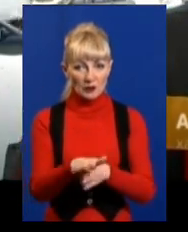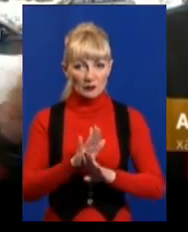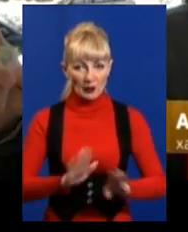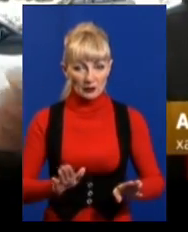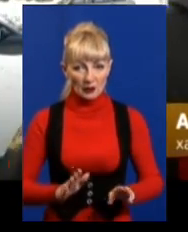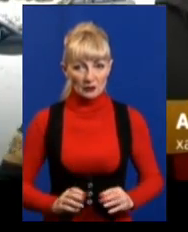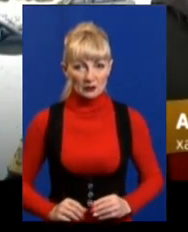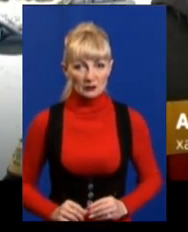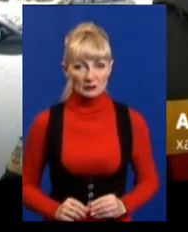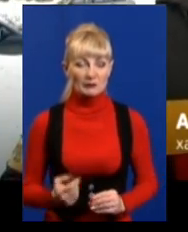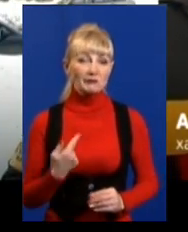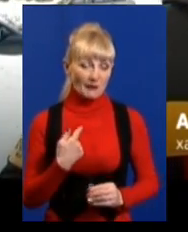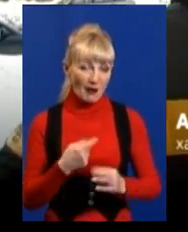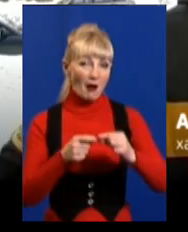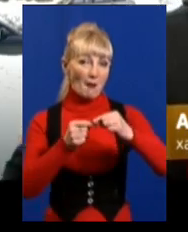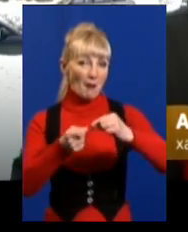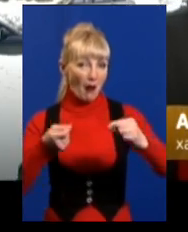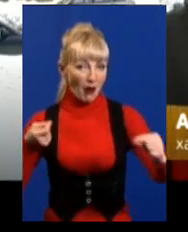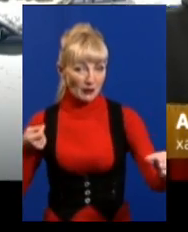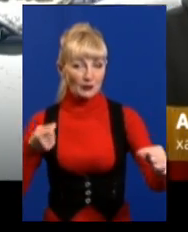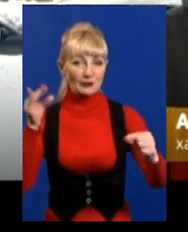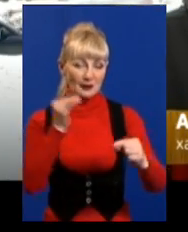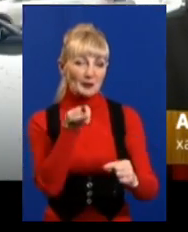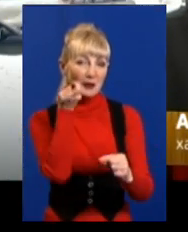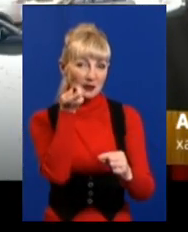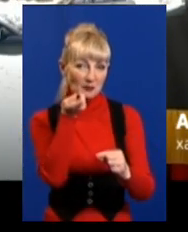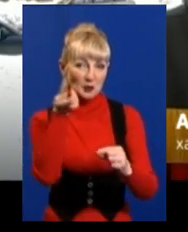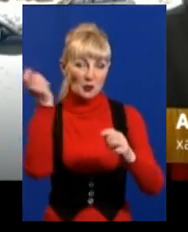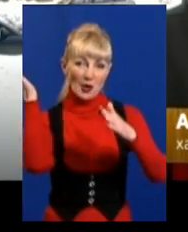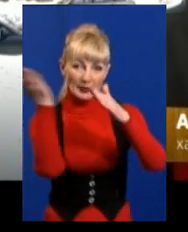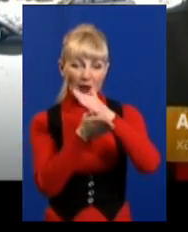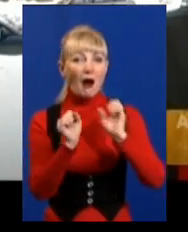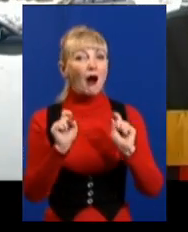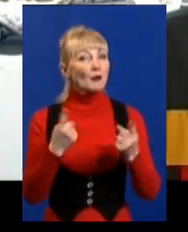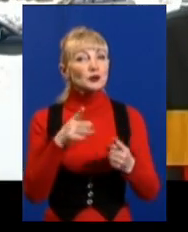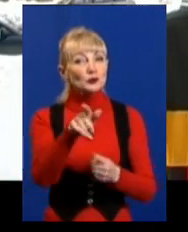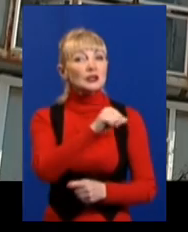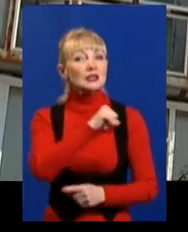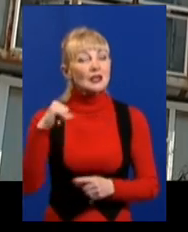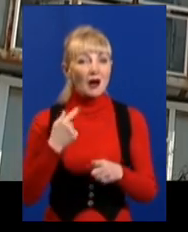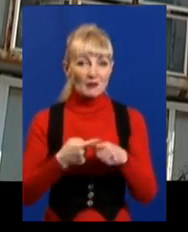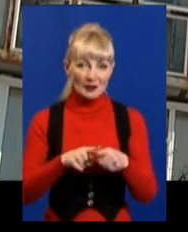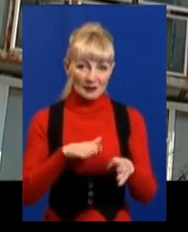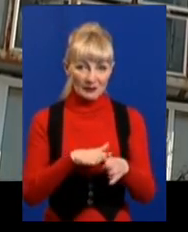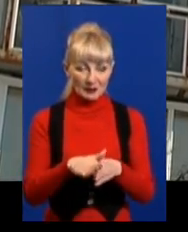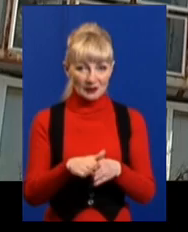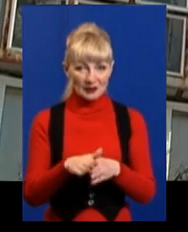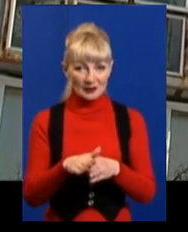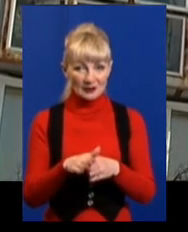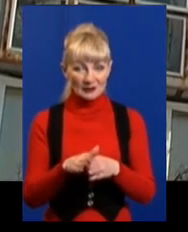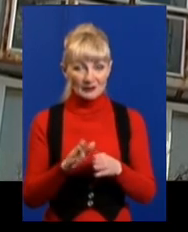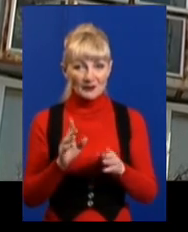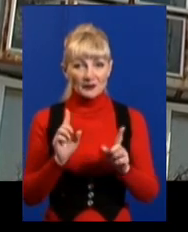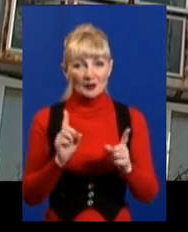паличку і збиваю потроху, і все. А чому ти сам це робиш? Бо цим, мабуть, не дуже займаються в нашому